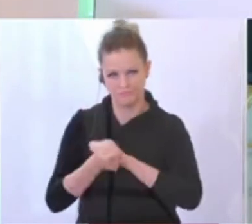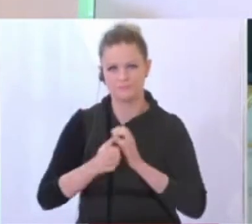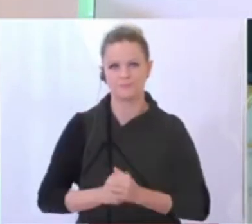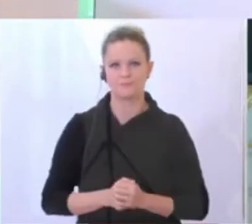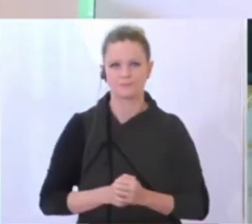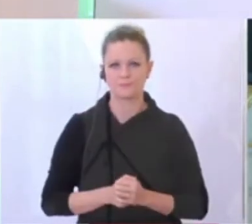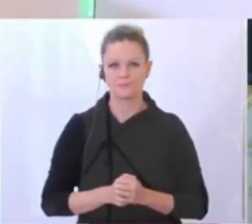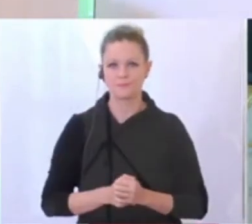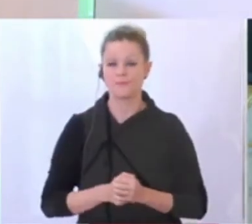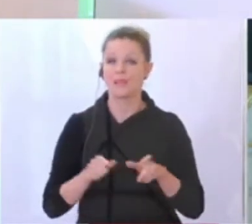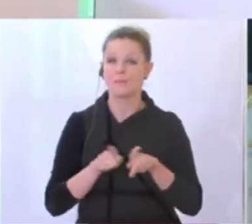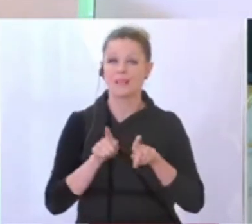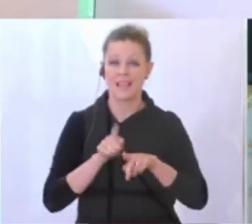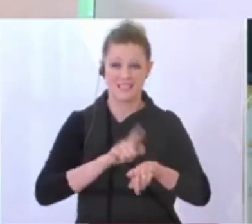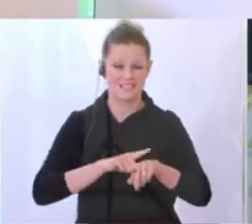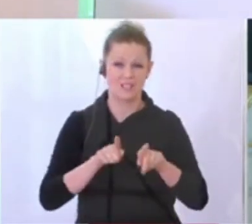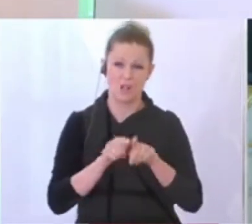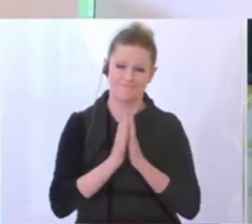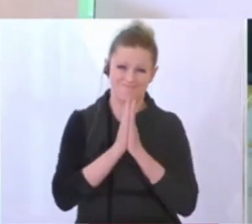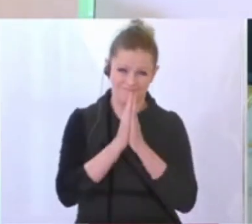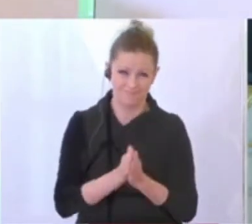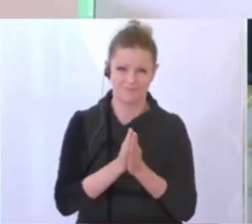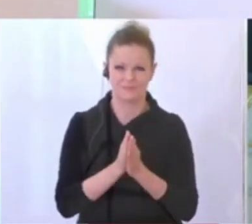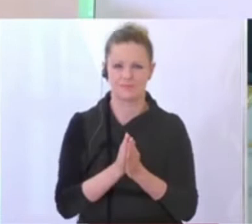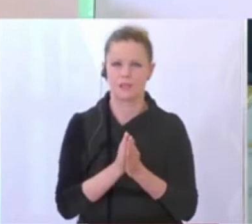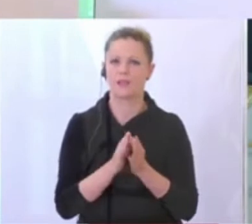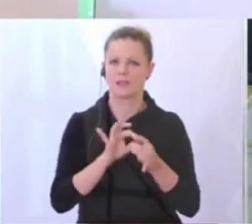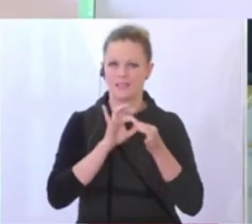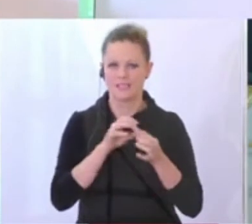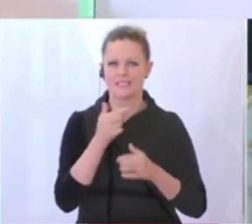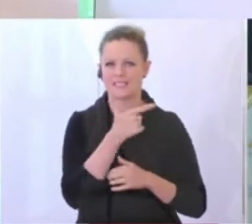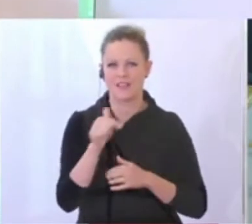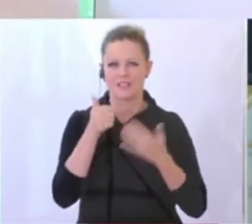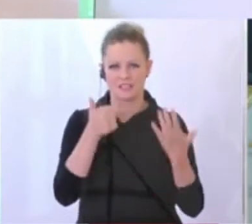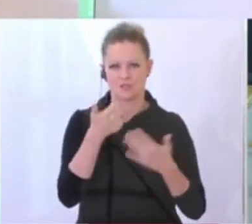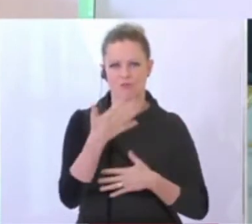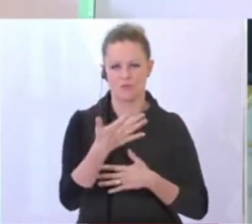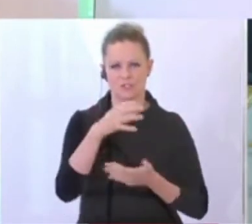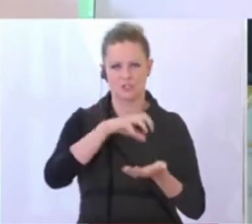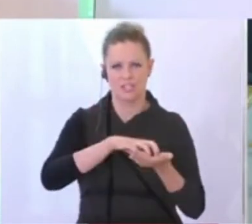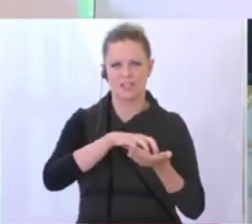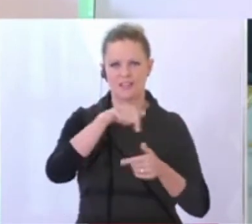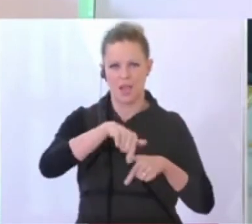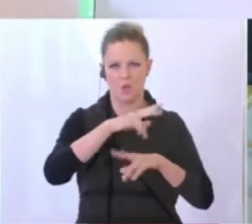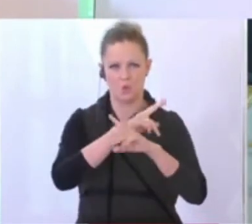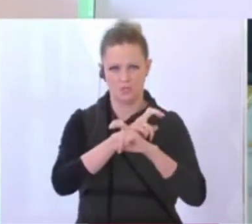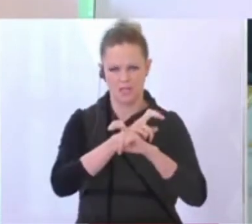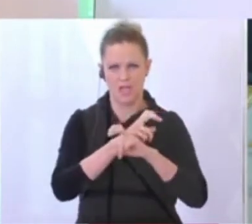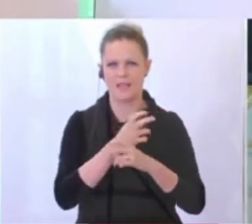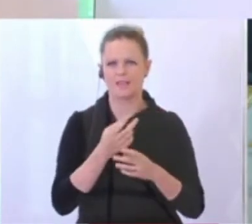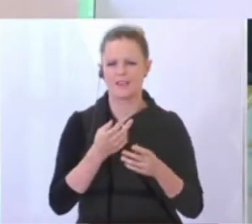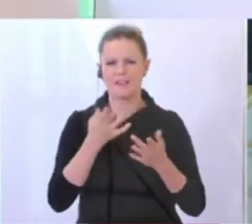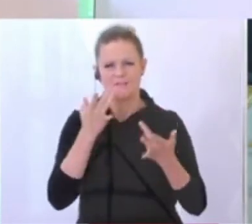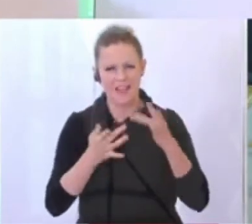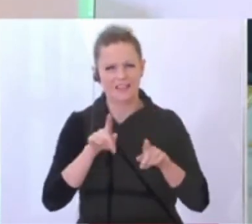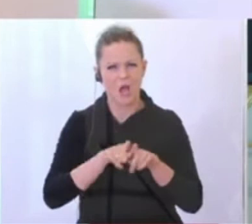Gleichzeitig möchte ich aber das Ersuchen mit anschließen, auch namens der 256 Städte in Österreich, dass man überlegt, ob